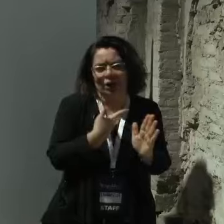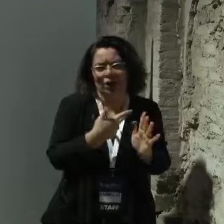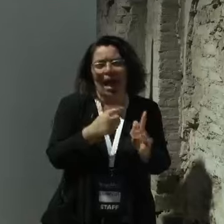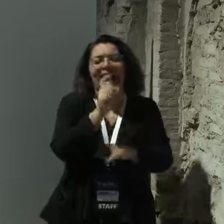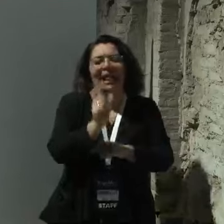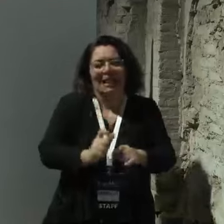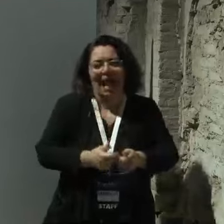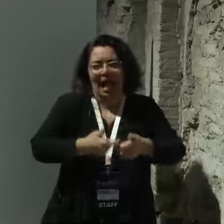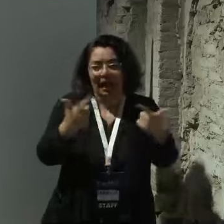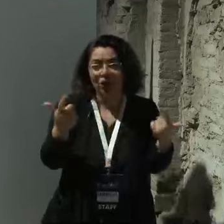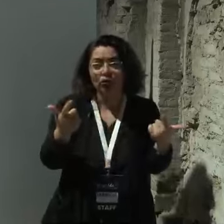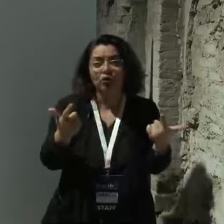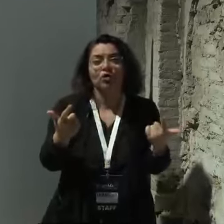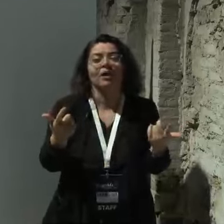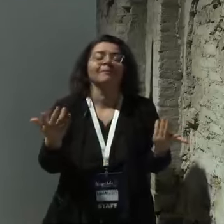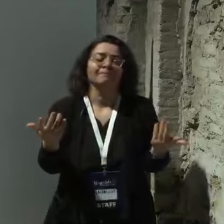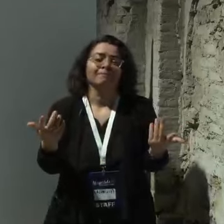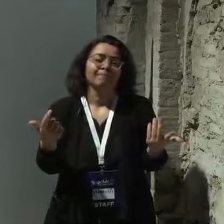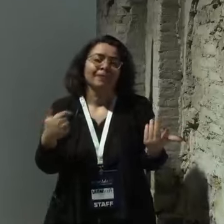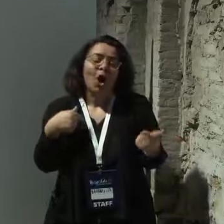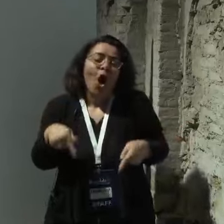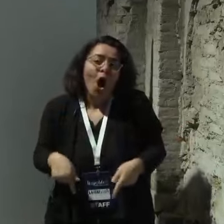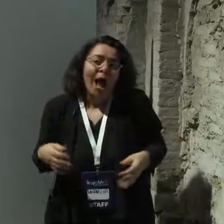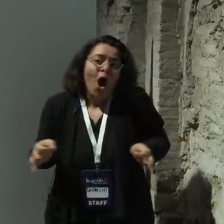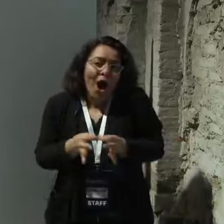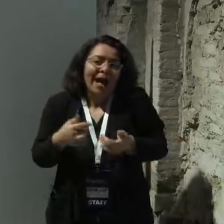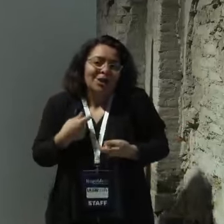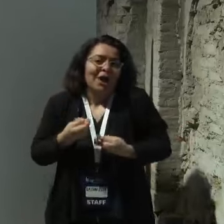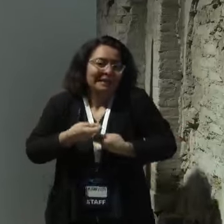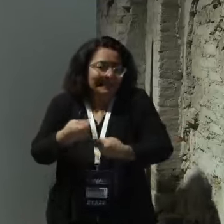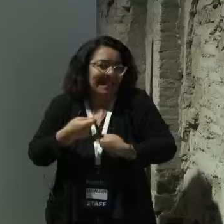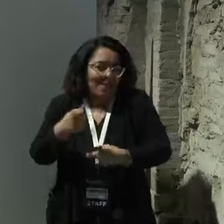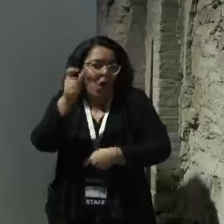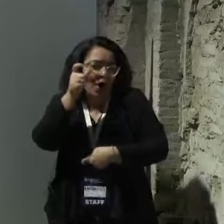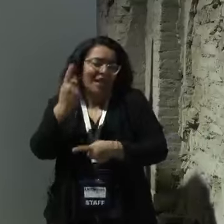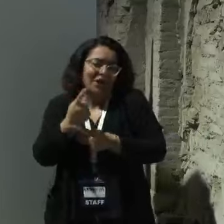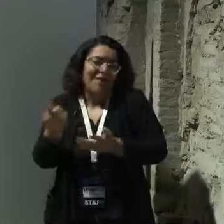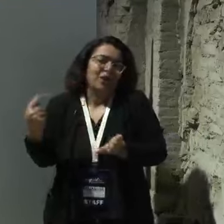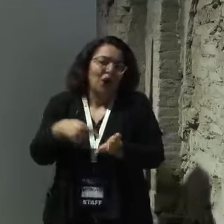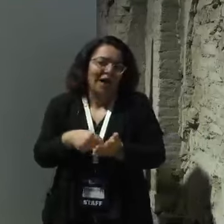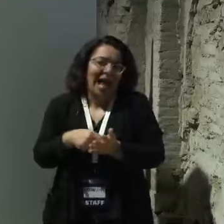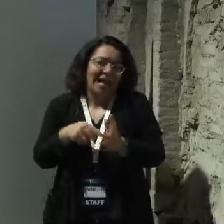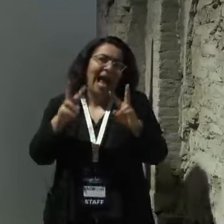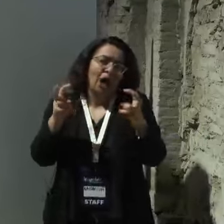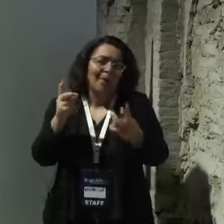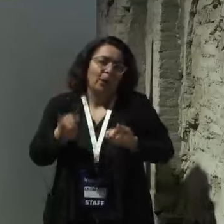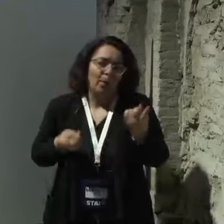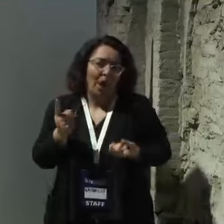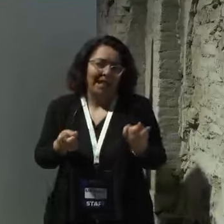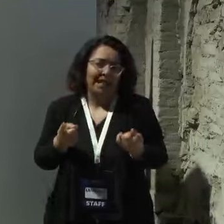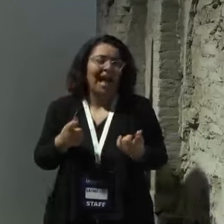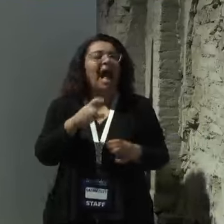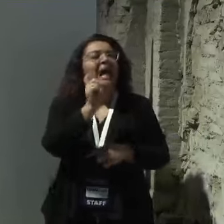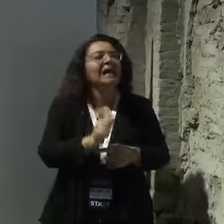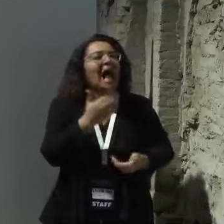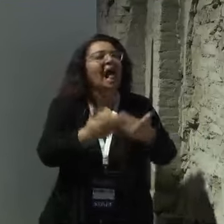quindi adesso noi siamo qui per stimolare il governo a tornare a fare politica e a far sì che sempre di meno si dica che l'Italia va avanti